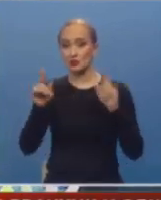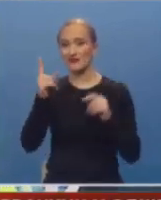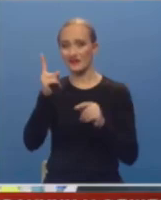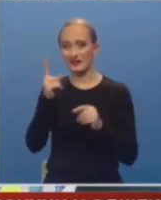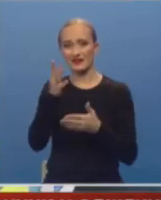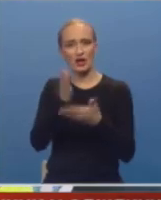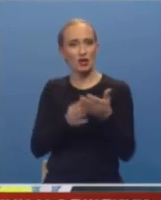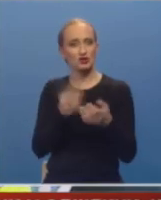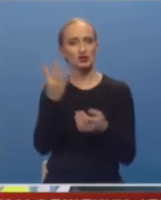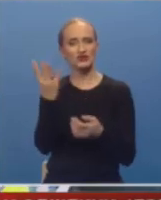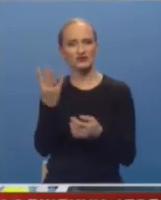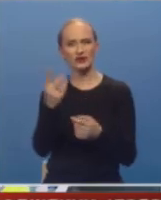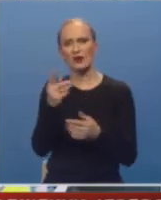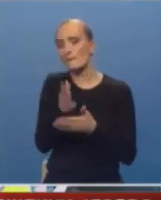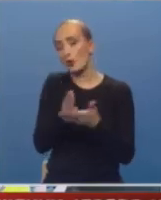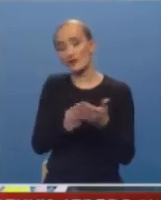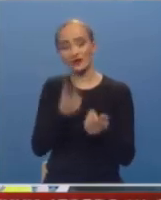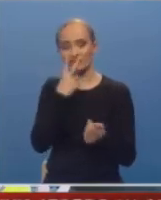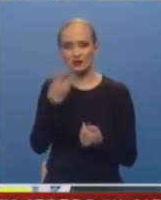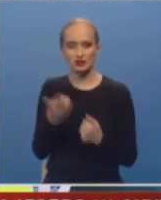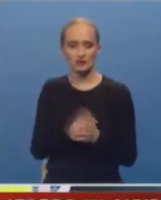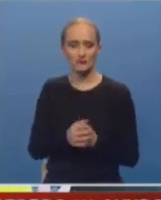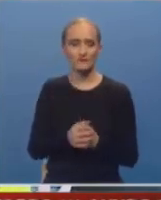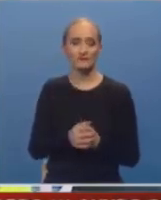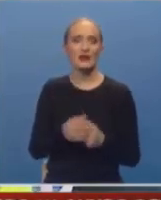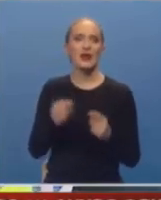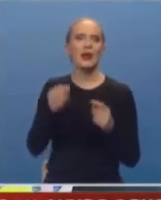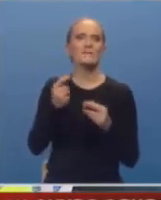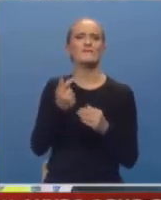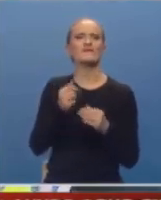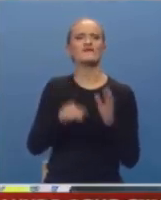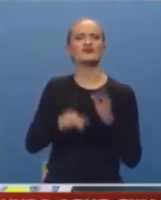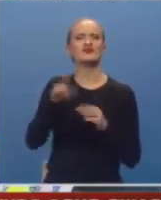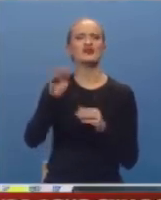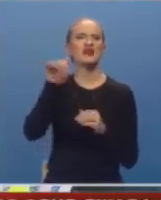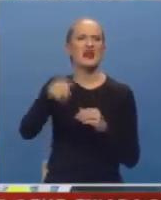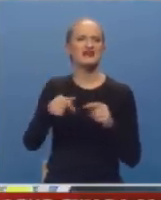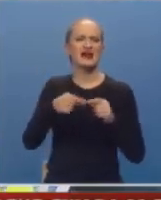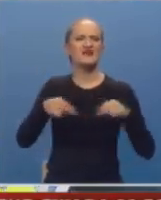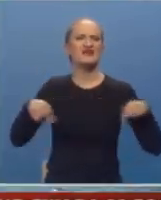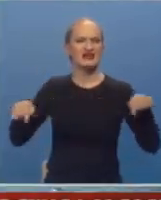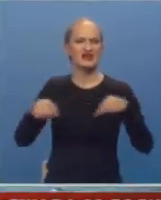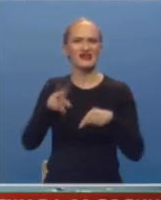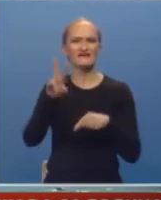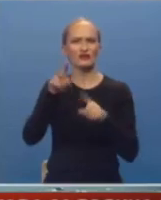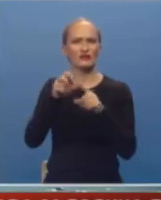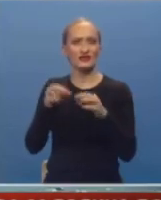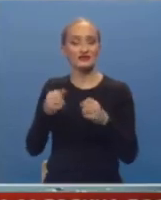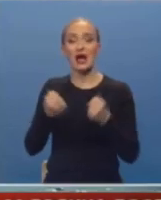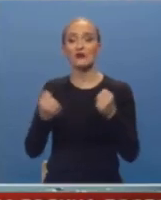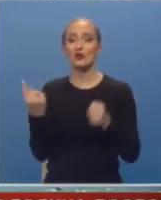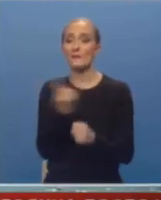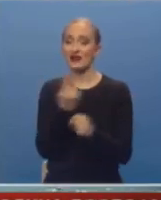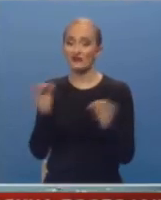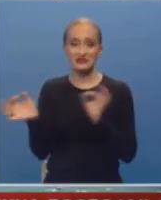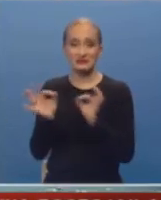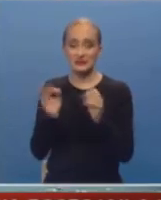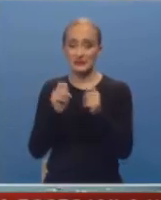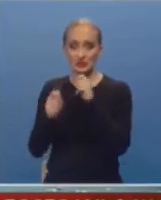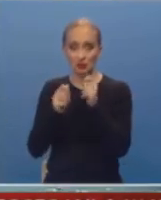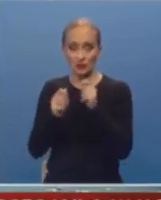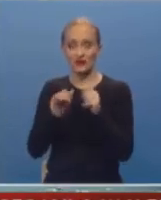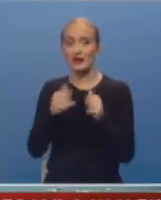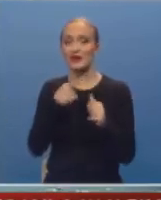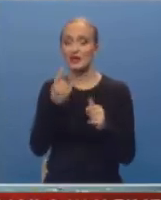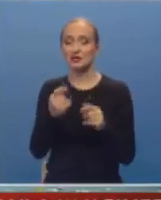jedne čotrtine rodine, vidjet će, bar par hiljada i više kvadrata vidodanske. I u autoprevozu su spremni za pregovore